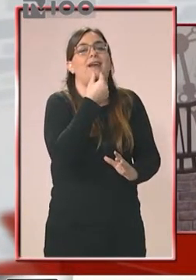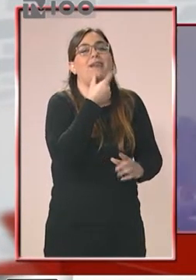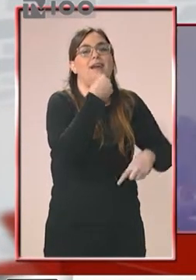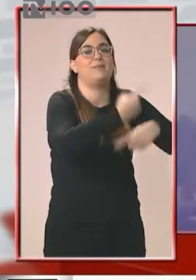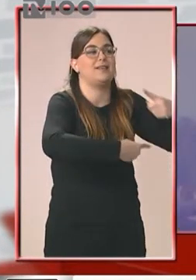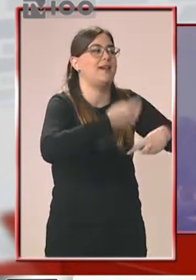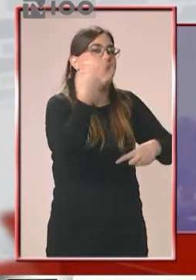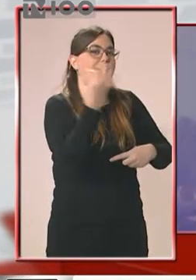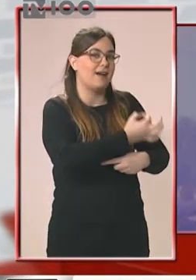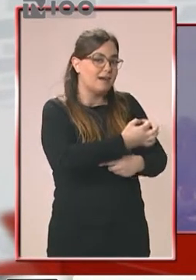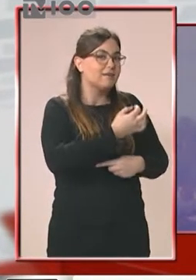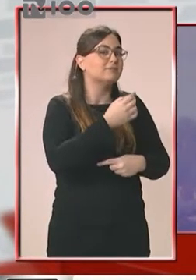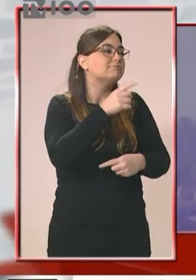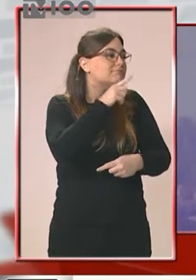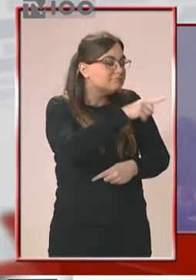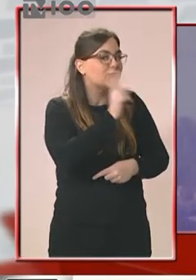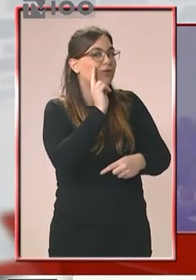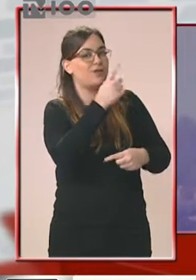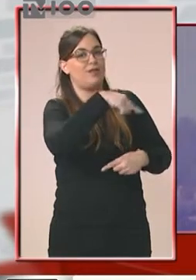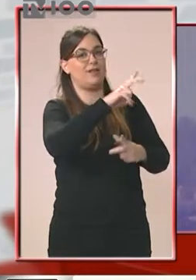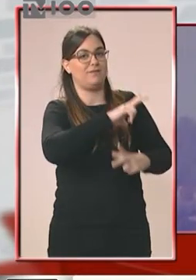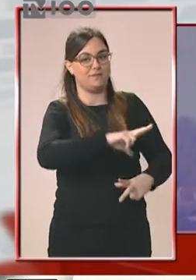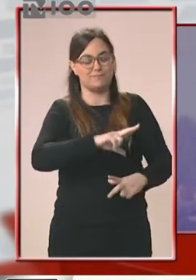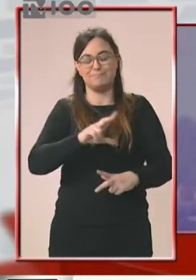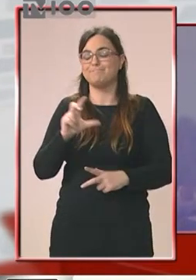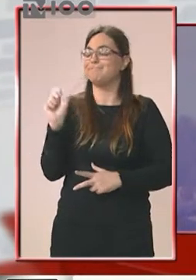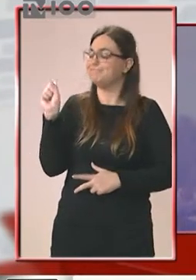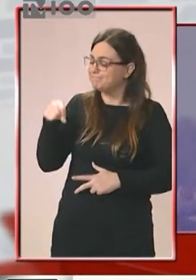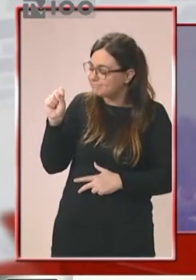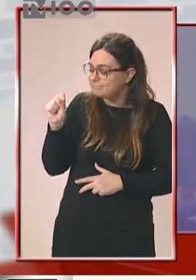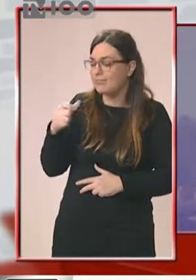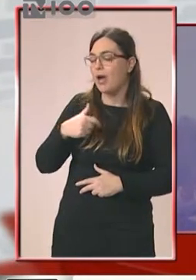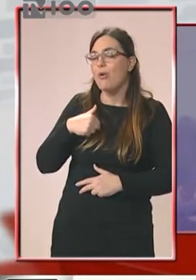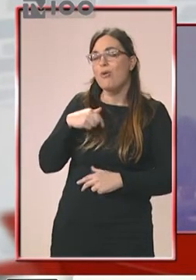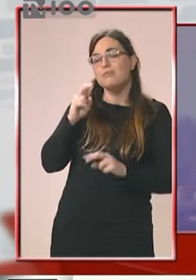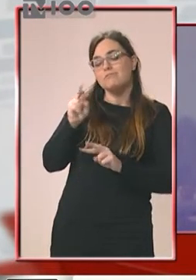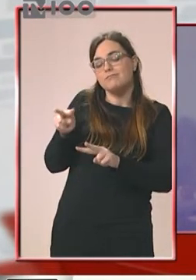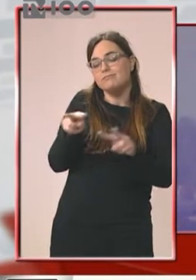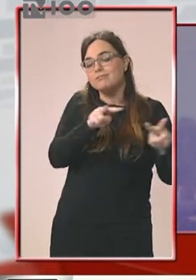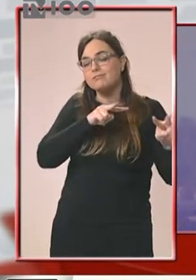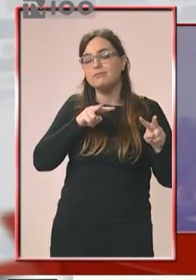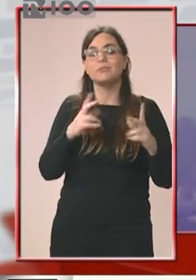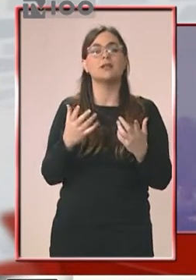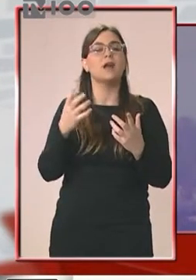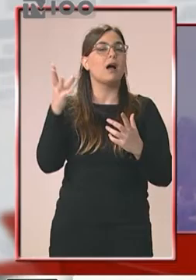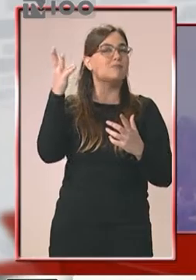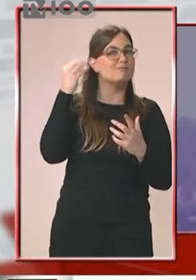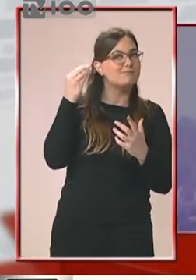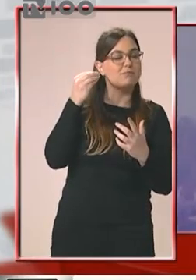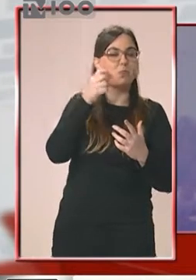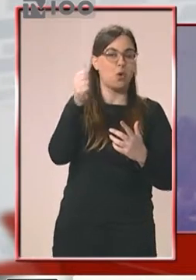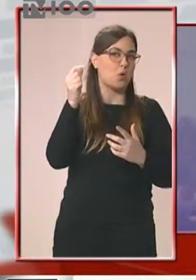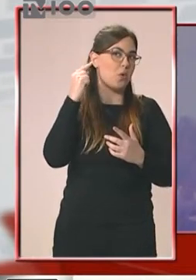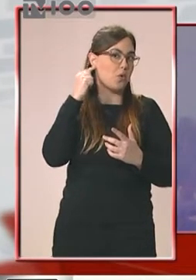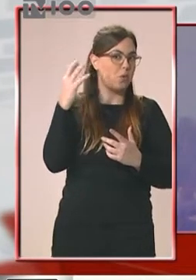είναι το ότι η ακουστική εμπειρία δεν είναι κάτι μικρό και μόνο εδώ, ας πούμε, που εμείς έτσι νομίζουμε, ότι είναι μόνο